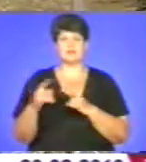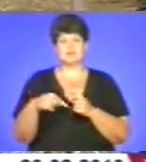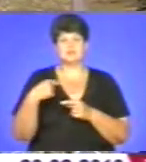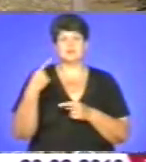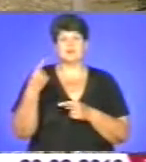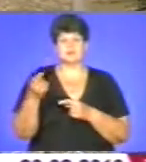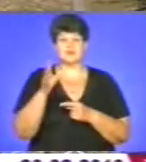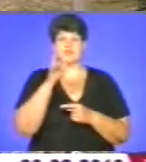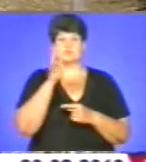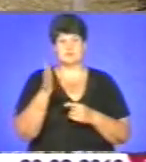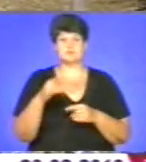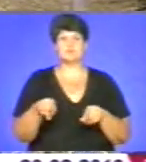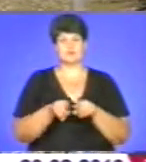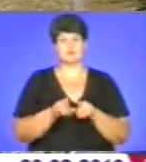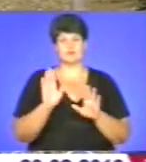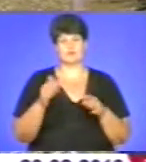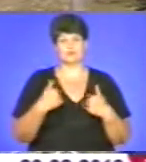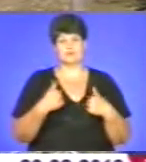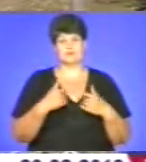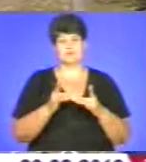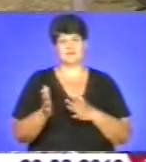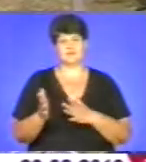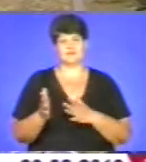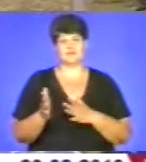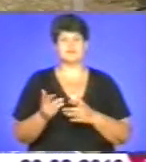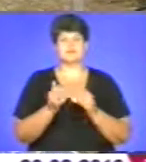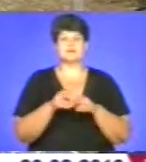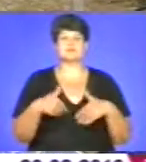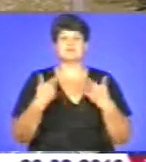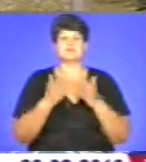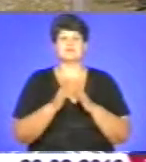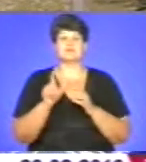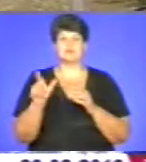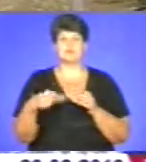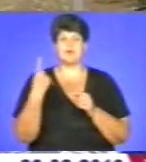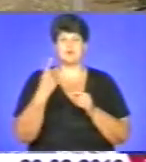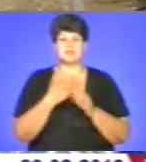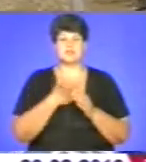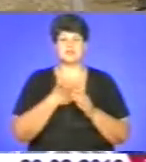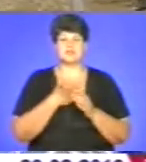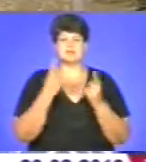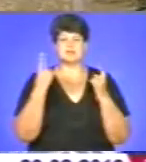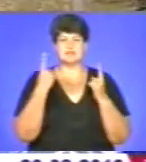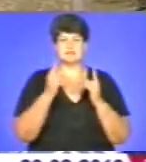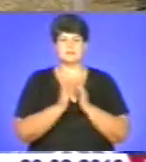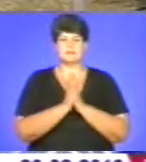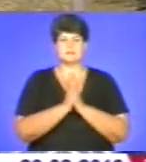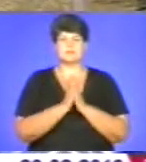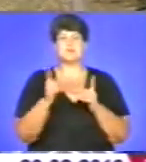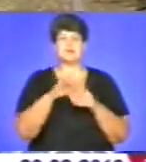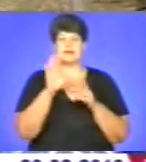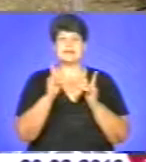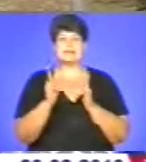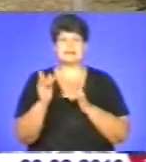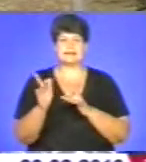я не виключаю можливості, що в інтернатах будемо ми. Звертаюся до мешканців області. На наше глибоке переконання – найкращий інтернатний